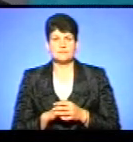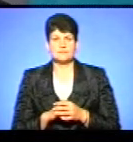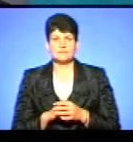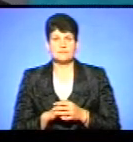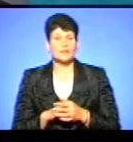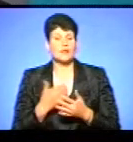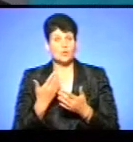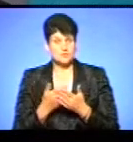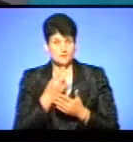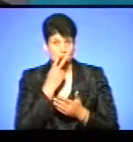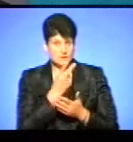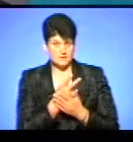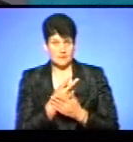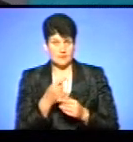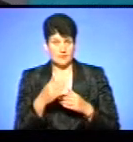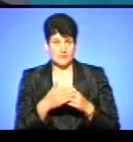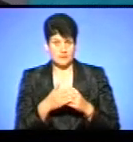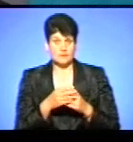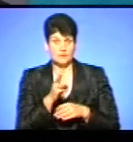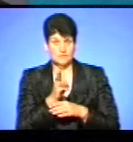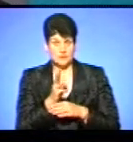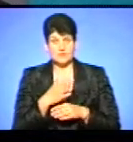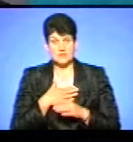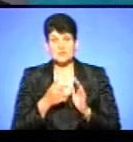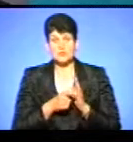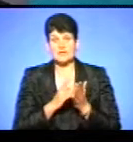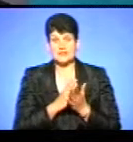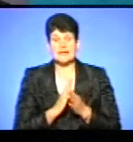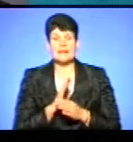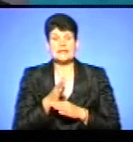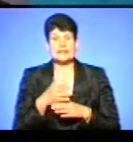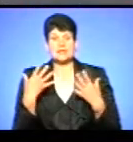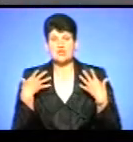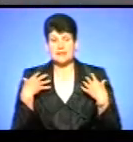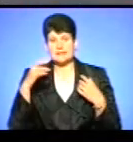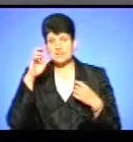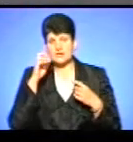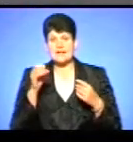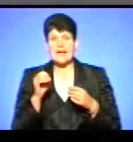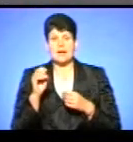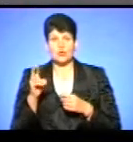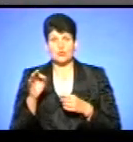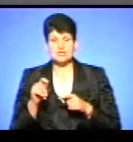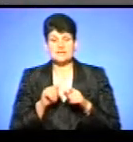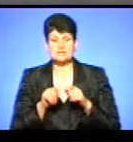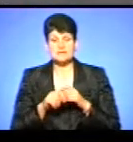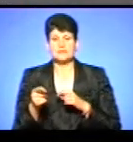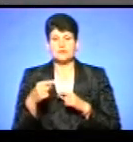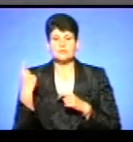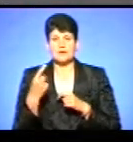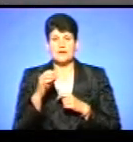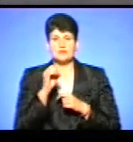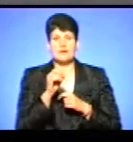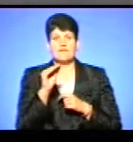Отже, ми подивилися щойно сюжет. У нашій студії є гість. Це начальник Державної екологічної інспекції в Тернопільській області.